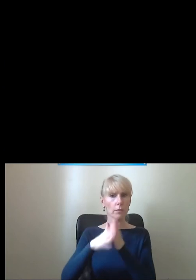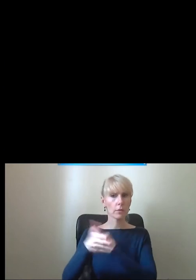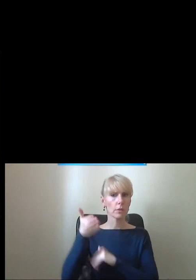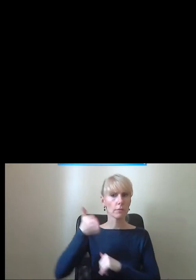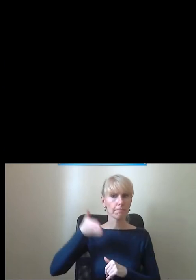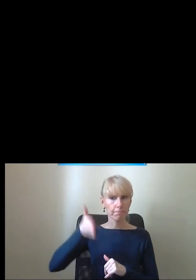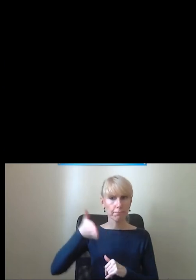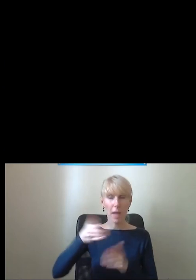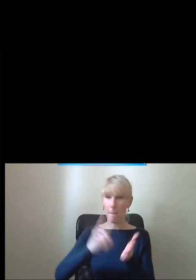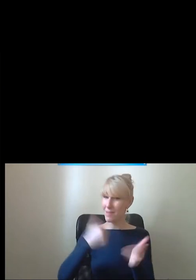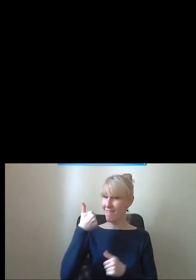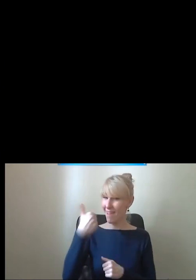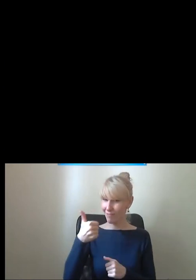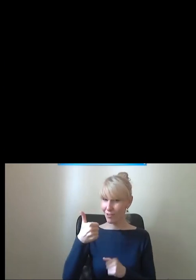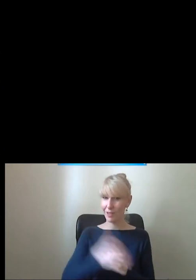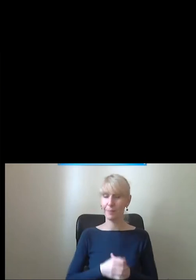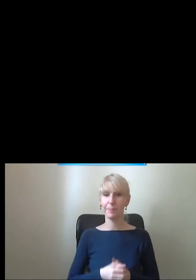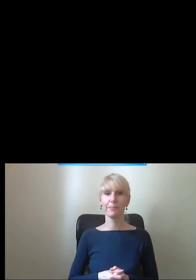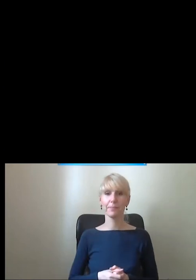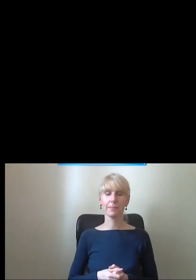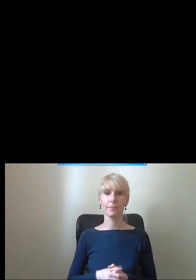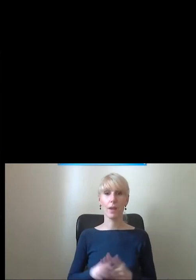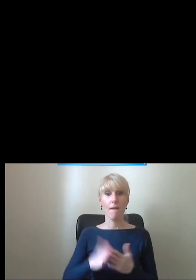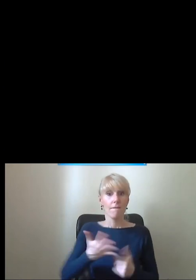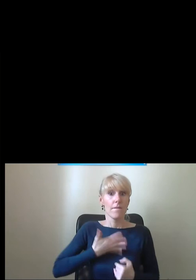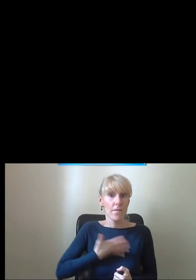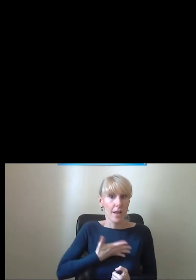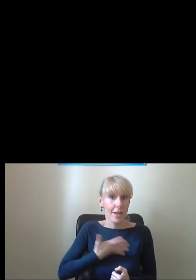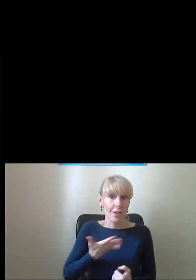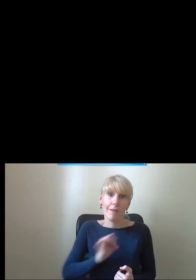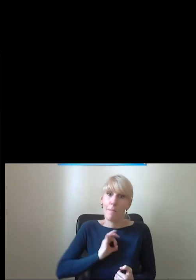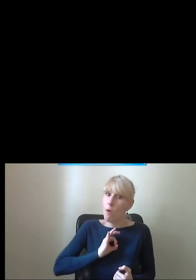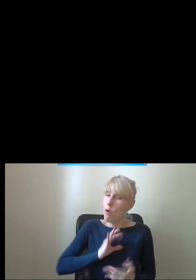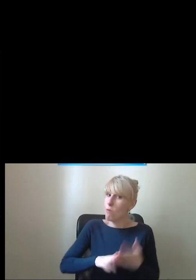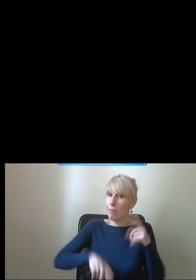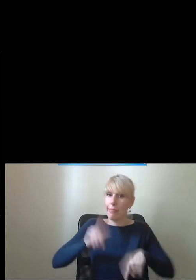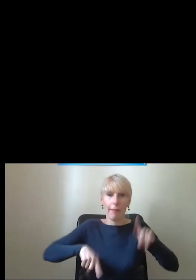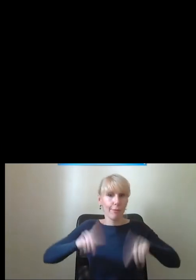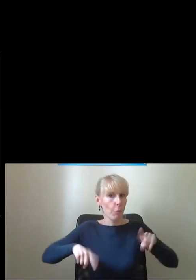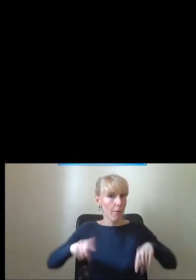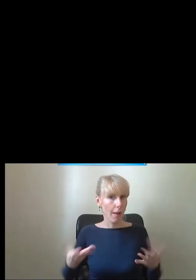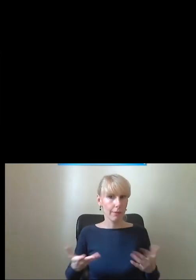jasność. Więc wrażenia są jak najbardziej naturalne i